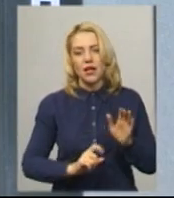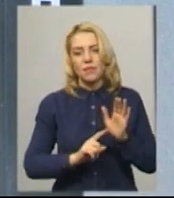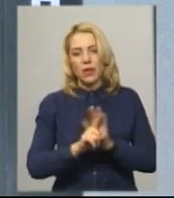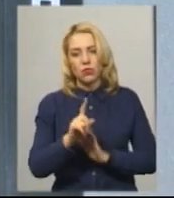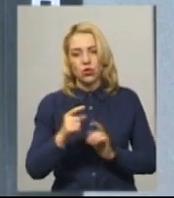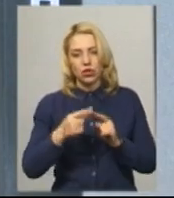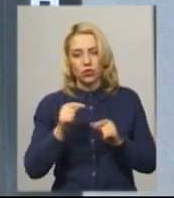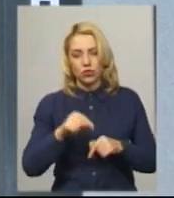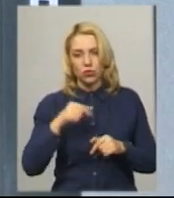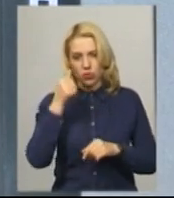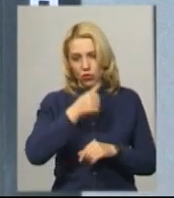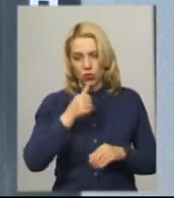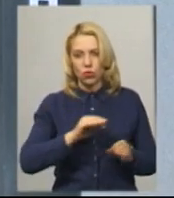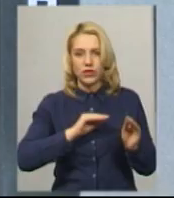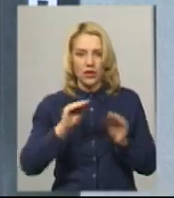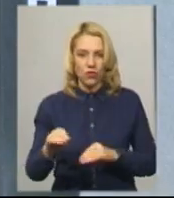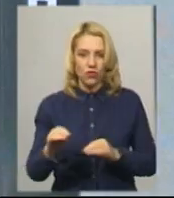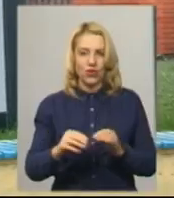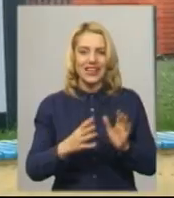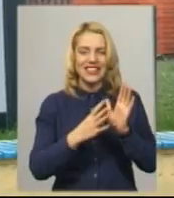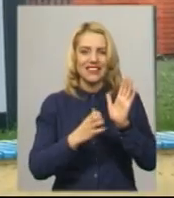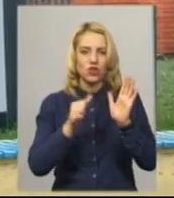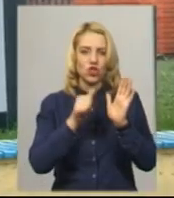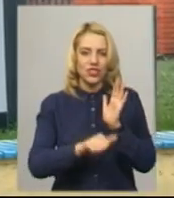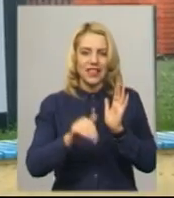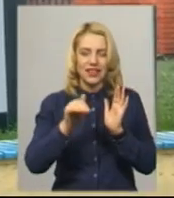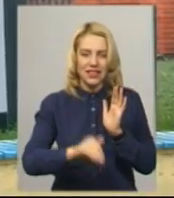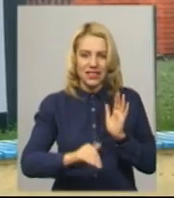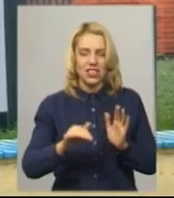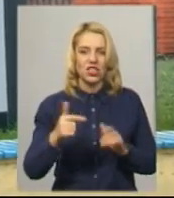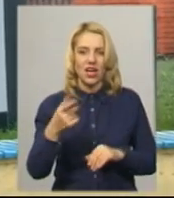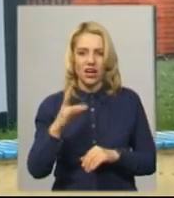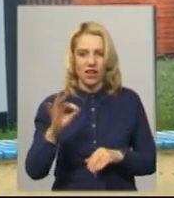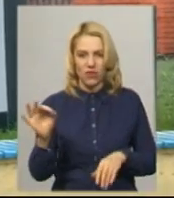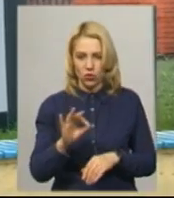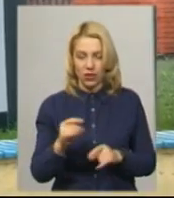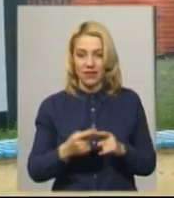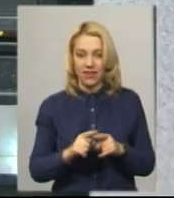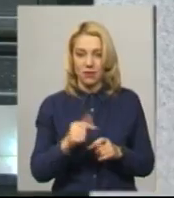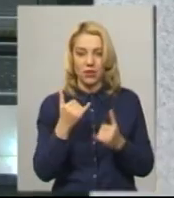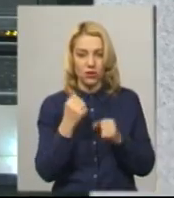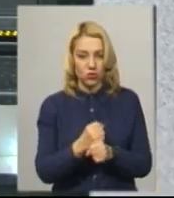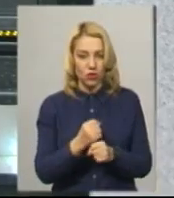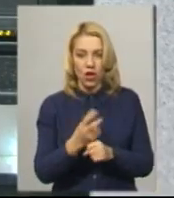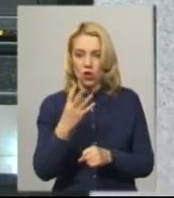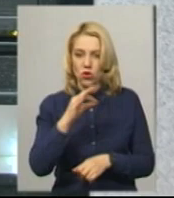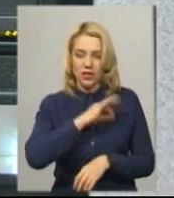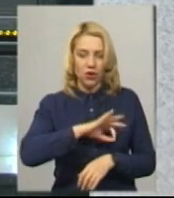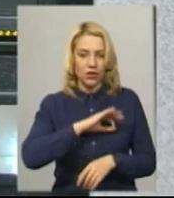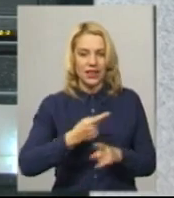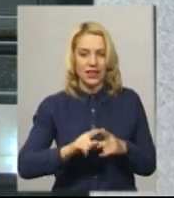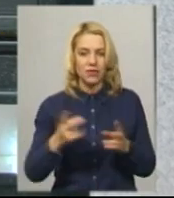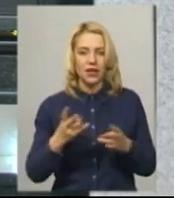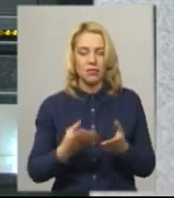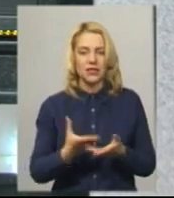модульний туалет за 960 тисяч гривень, каже Тетяна Циб. Наразі, за її словами, він працює, але за користування ним треба